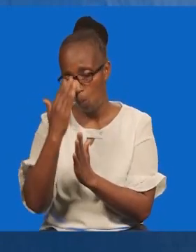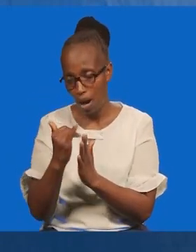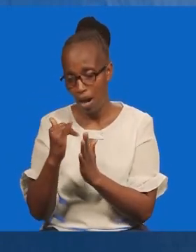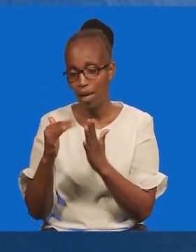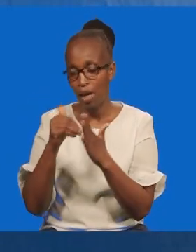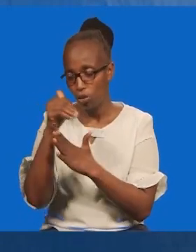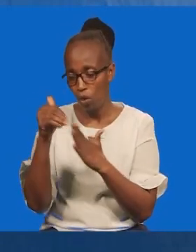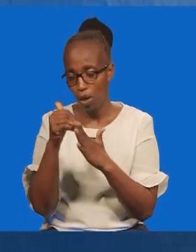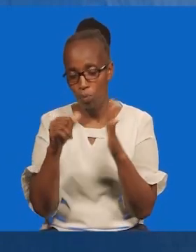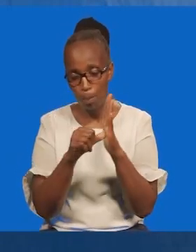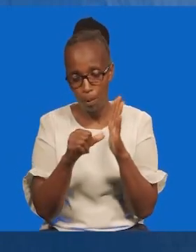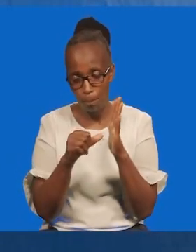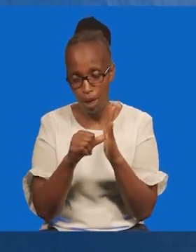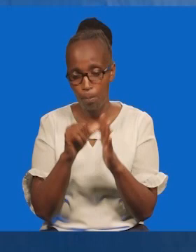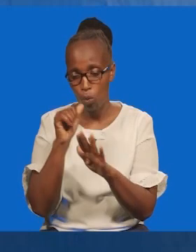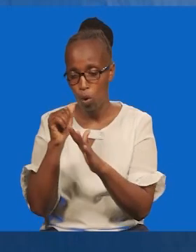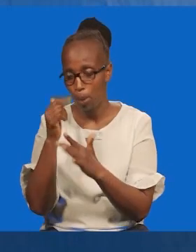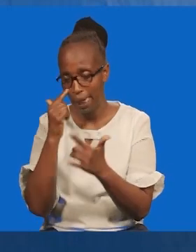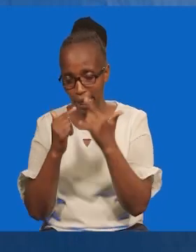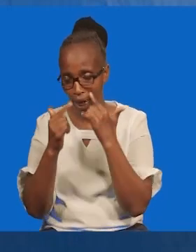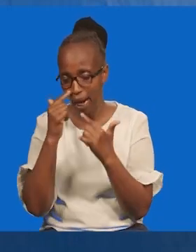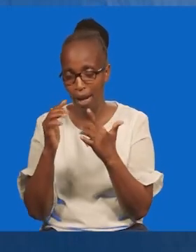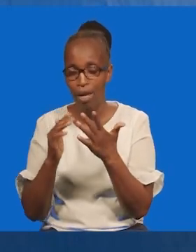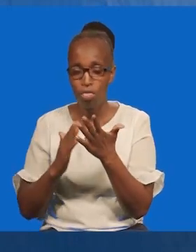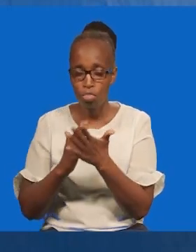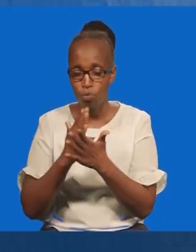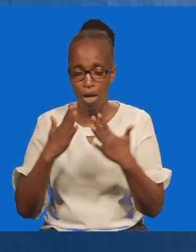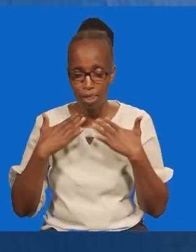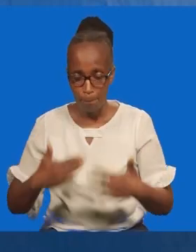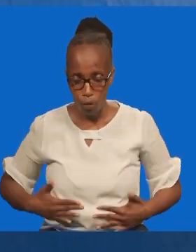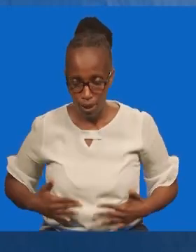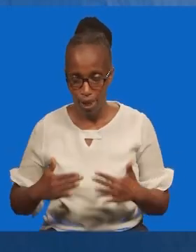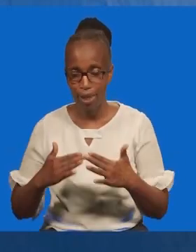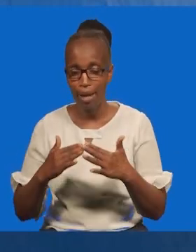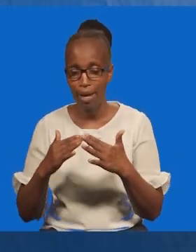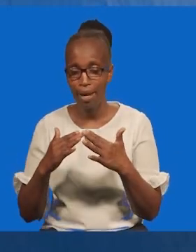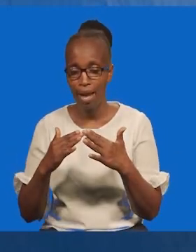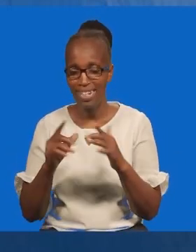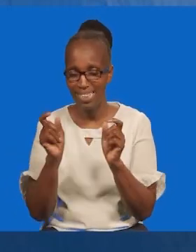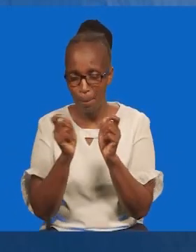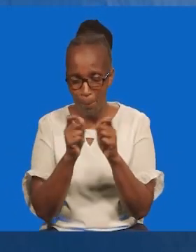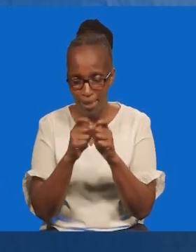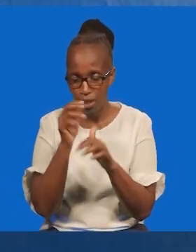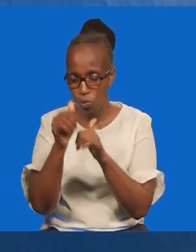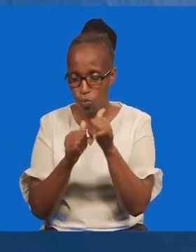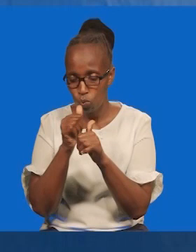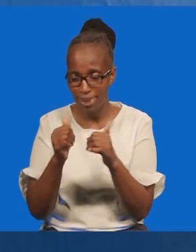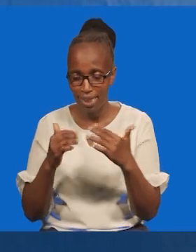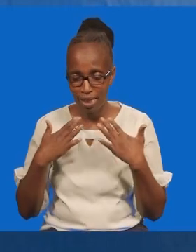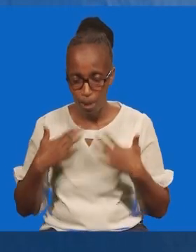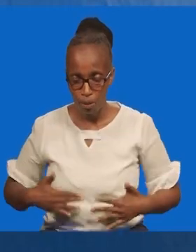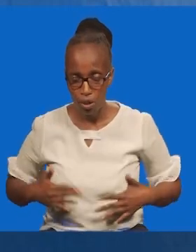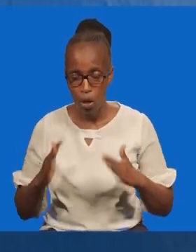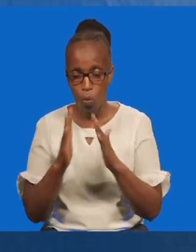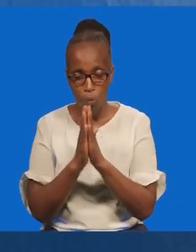shida zaki akaze kukulilia. Na bado akaze kuonekana. Katika mili waka unahumwa. Na ugonjwa uli ambako